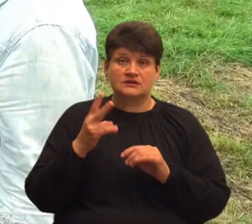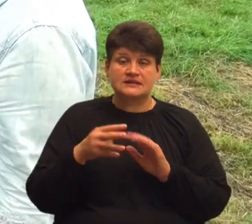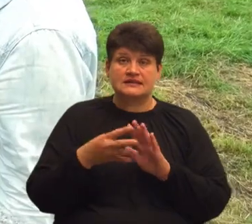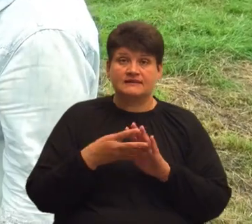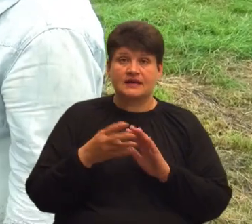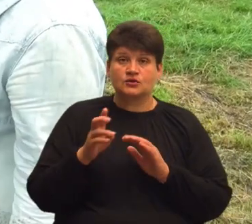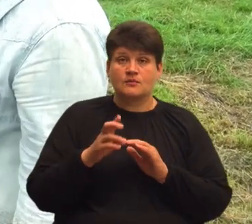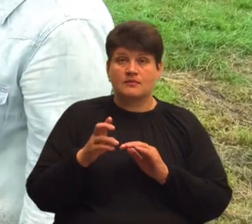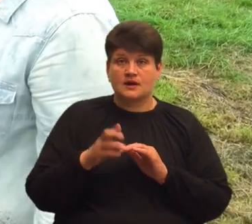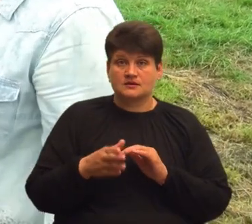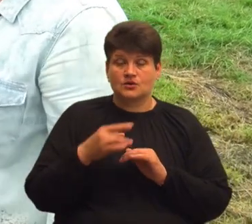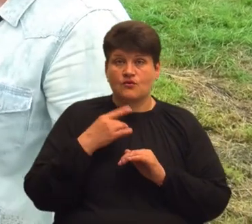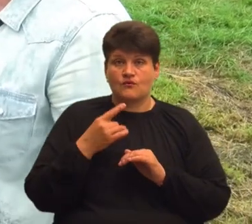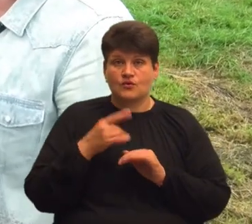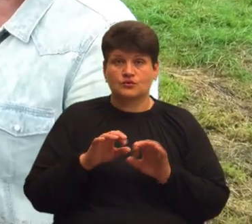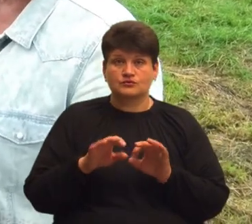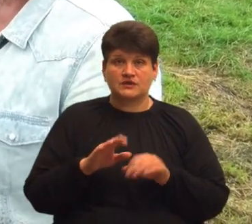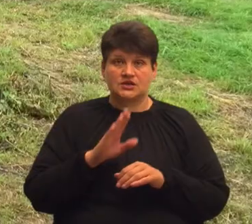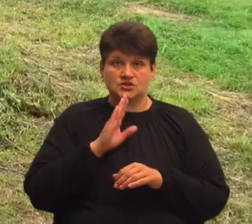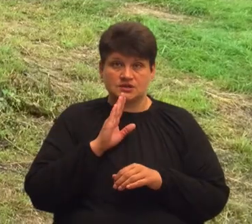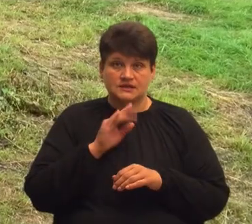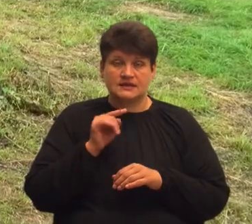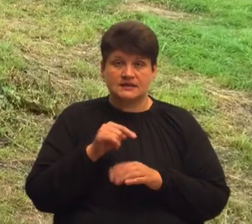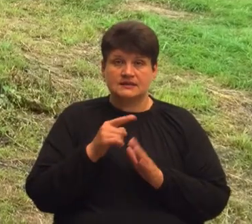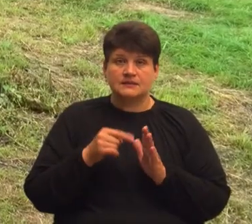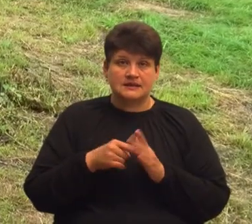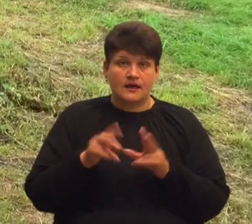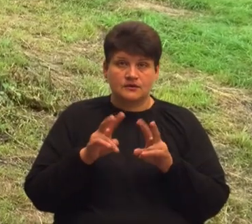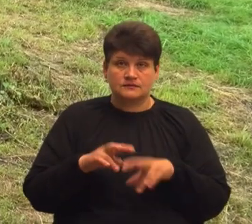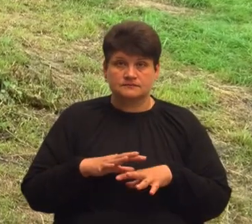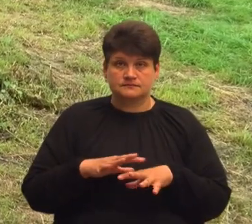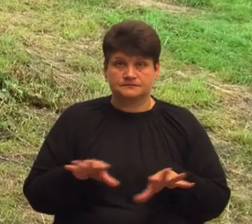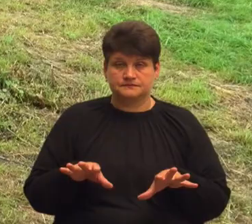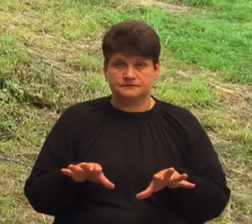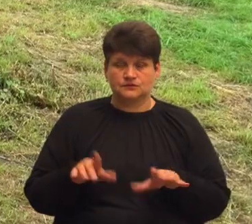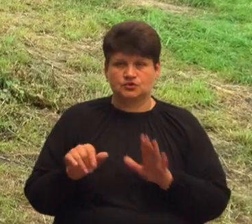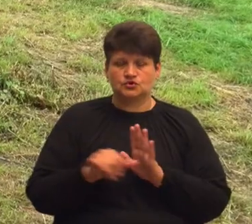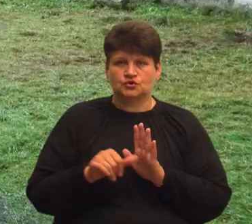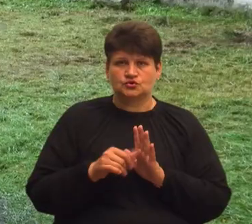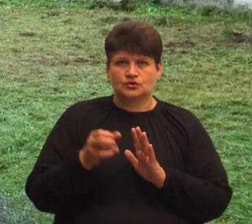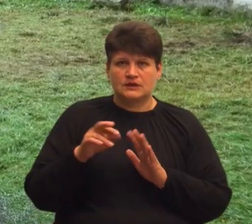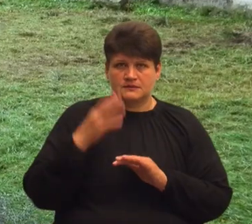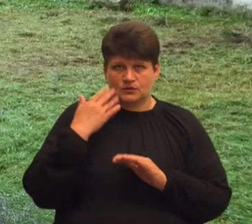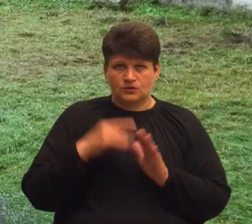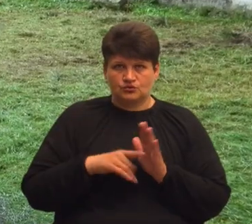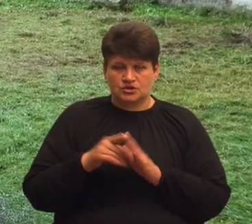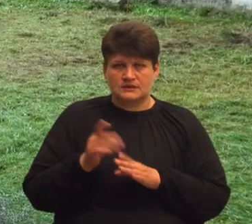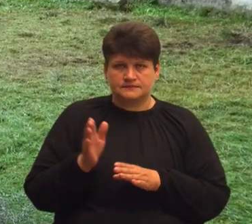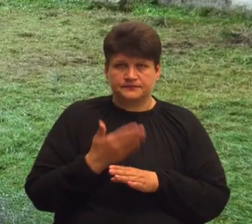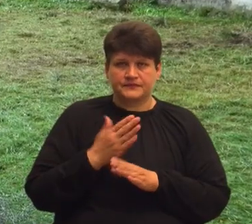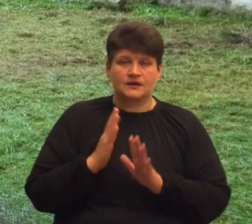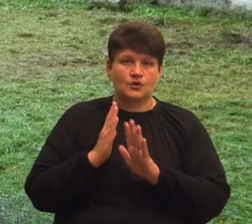березня, розповідає жінка. Каже, їхнє питання не розглядали. 6 липня, коли почали демонтувати огорожу,